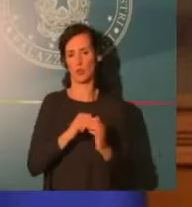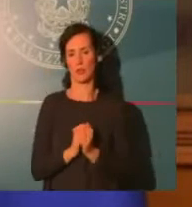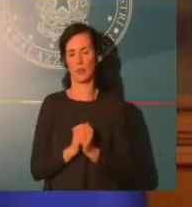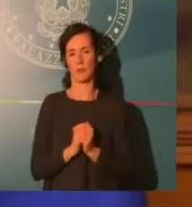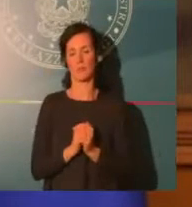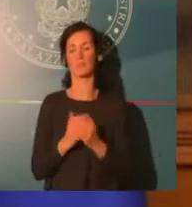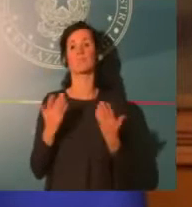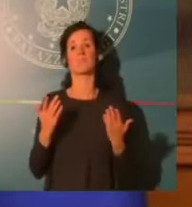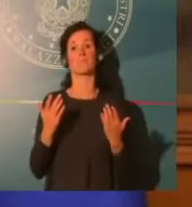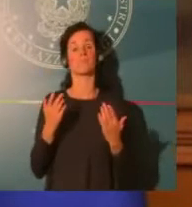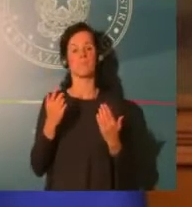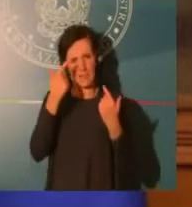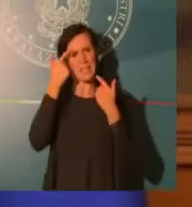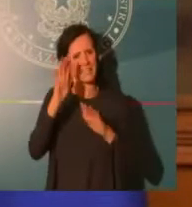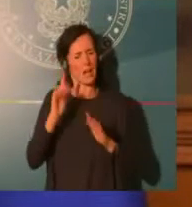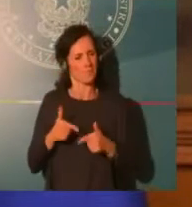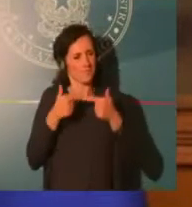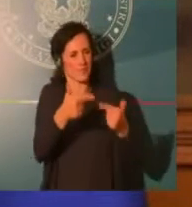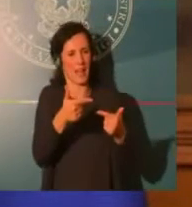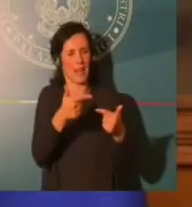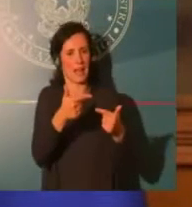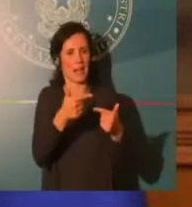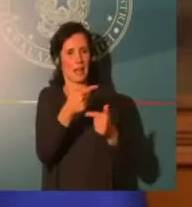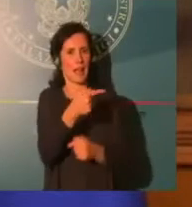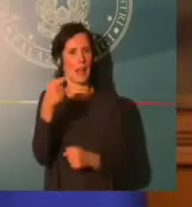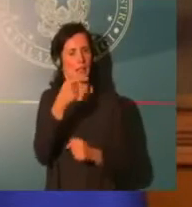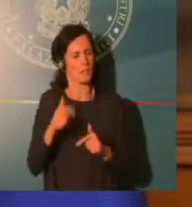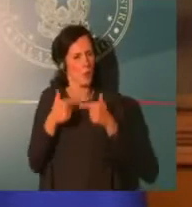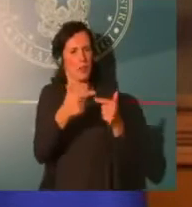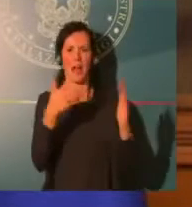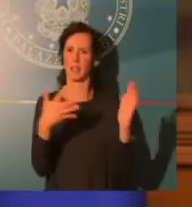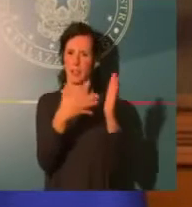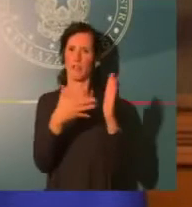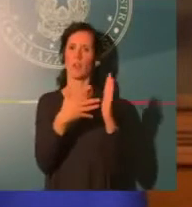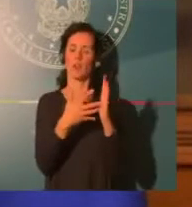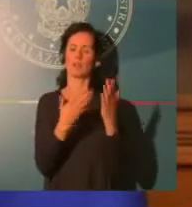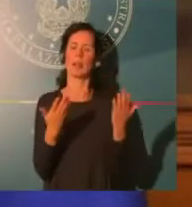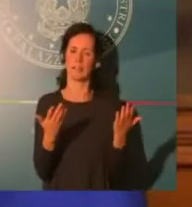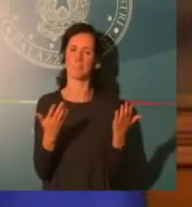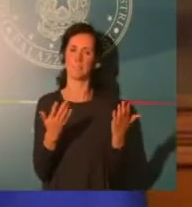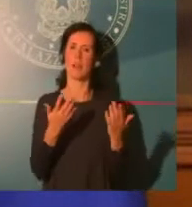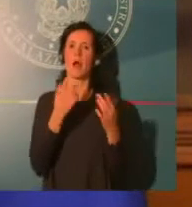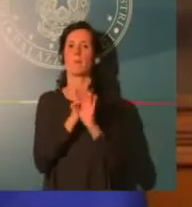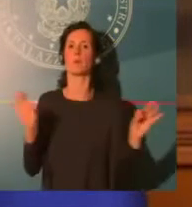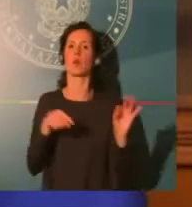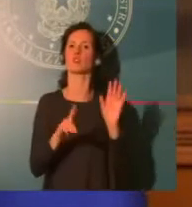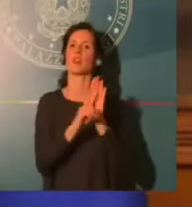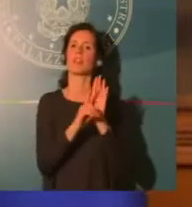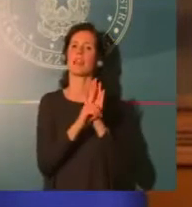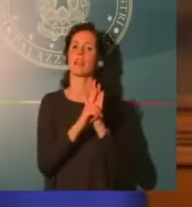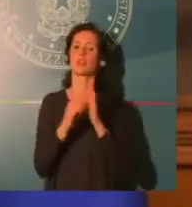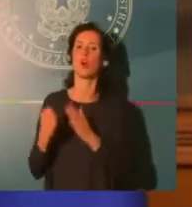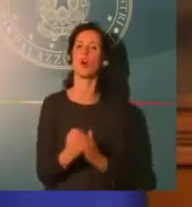che un decreto che ha misure per oltre 5 miliardi, lo vedrete, anche molto corposo,